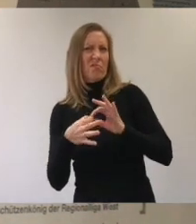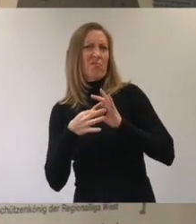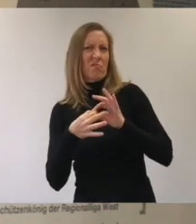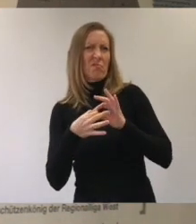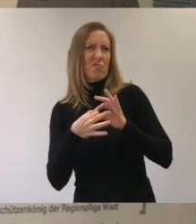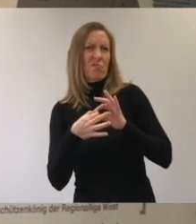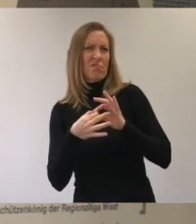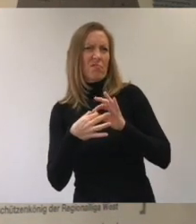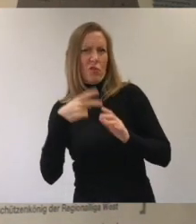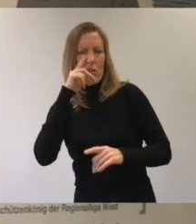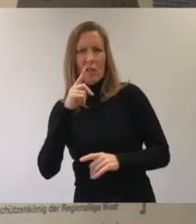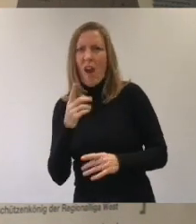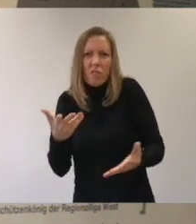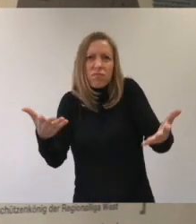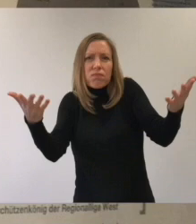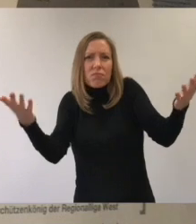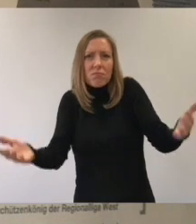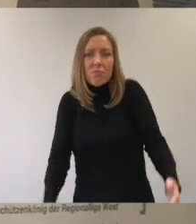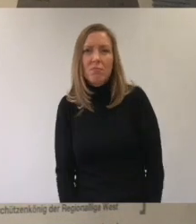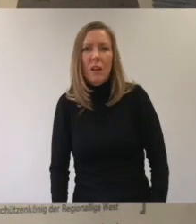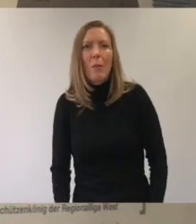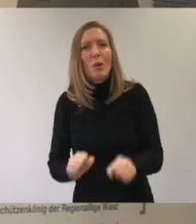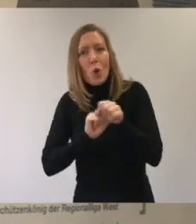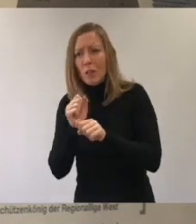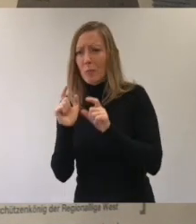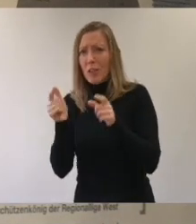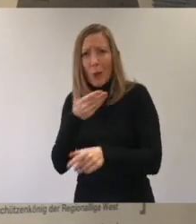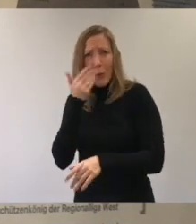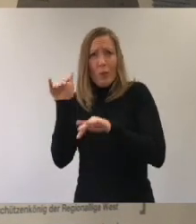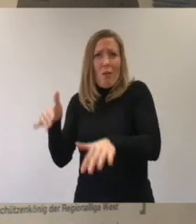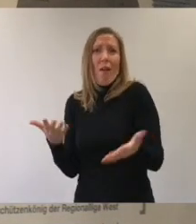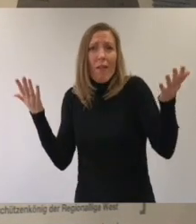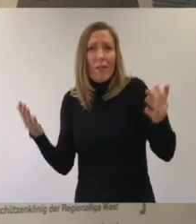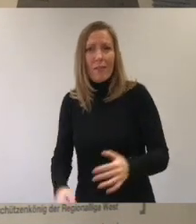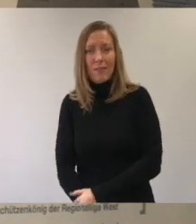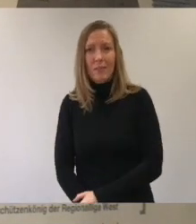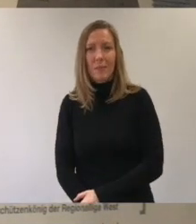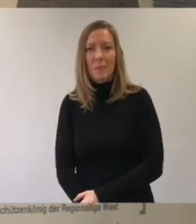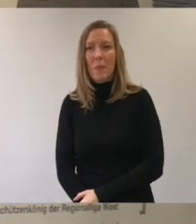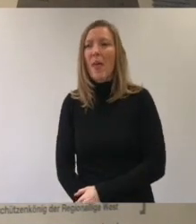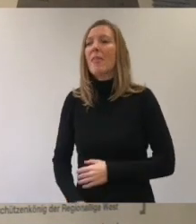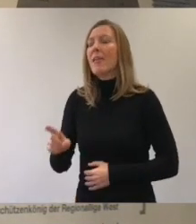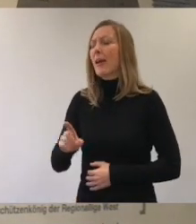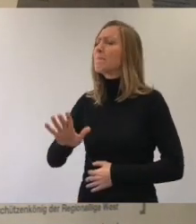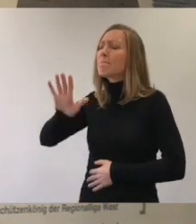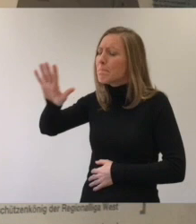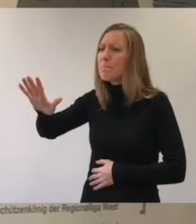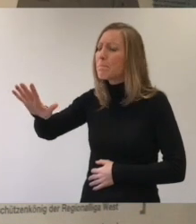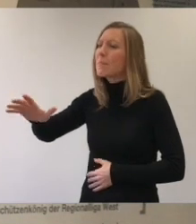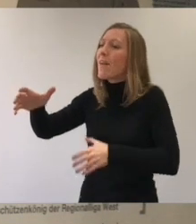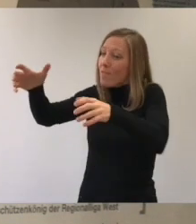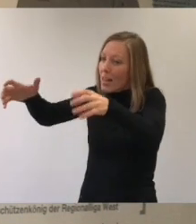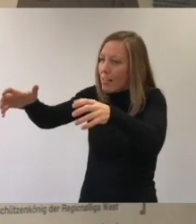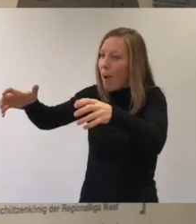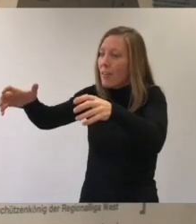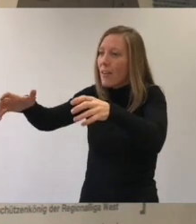mit ihm zu tun hat. Er sagt, na und? Dann habe ich trotzdem kein Geschenk für Karin. Dirk bleibt stehen und